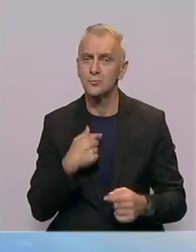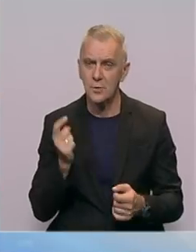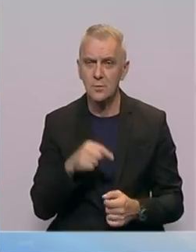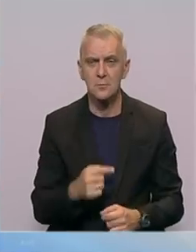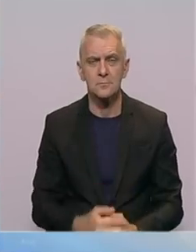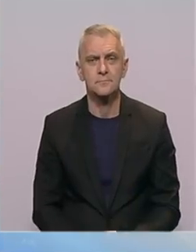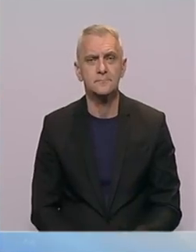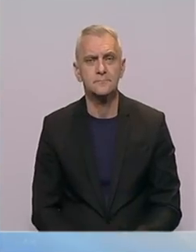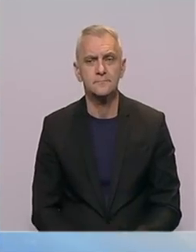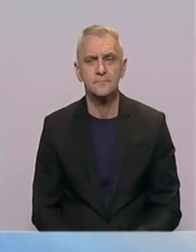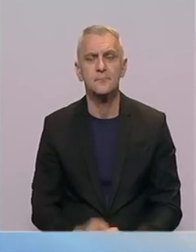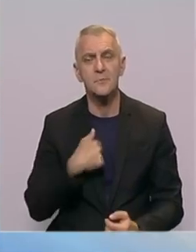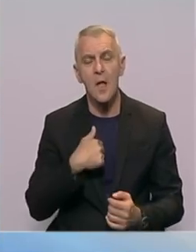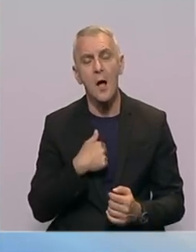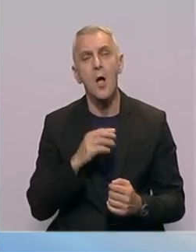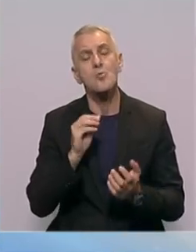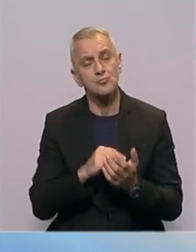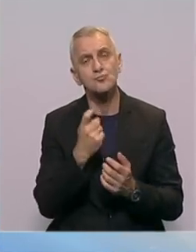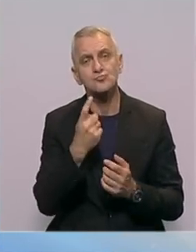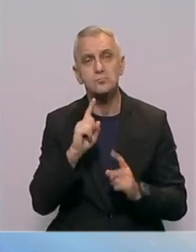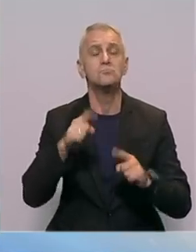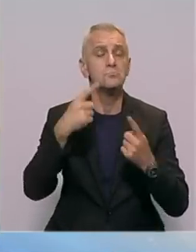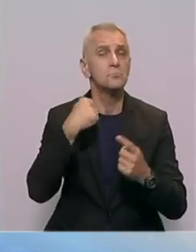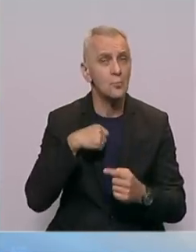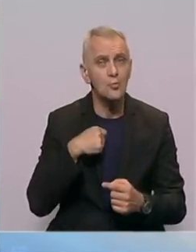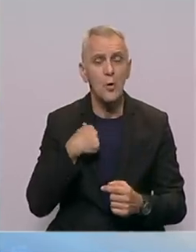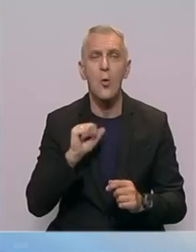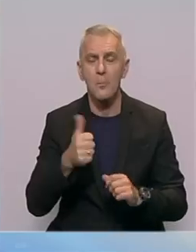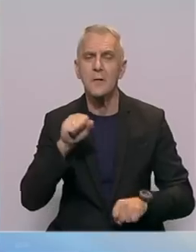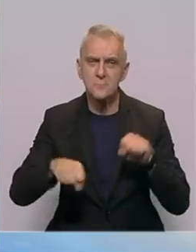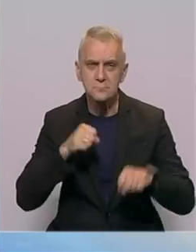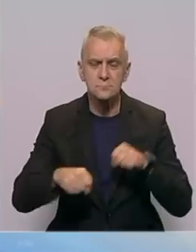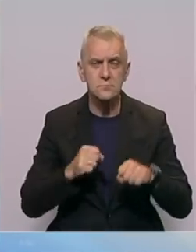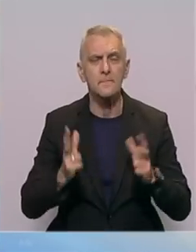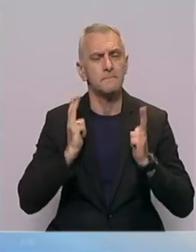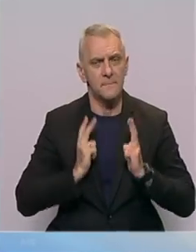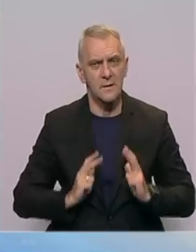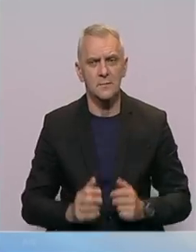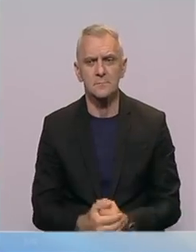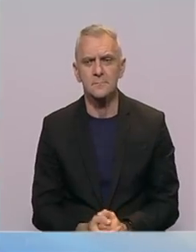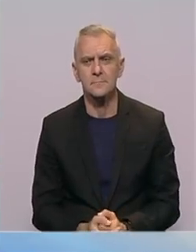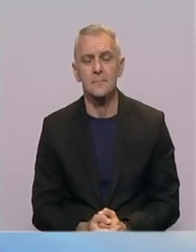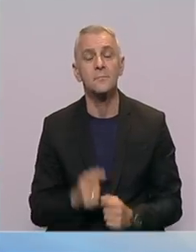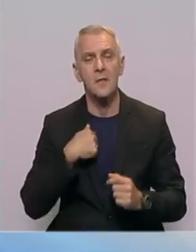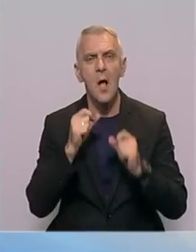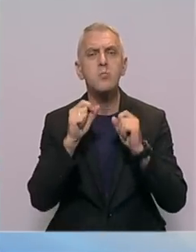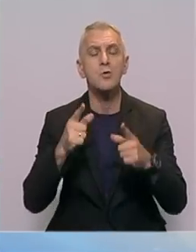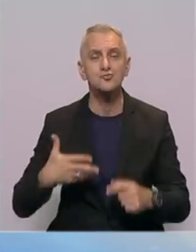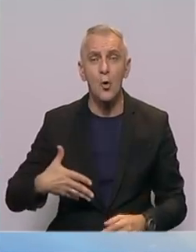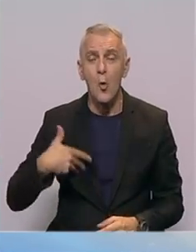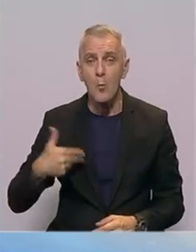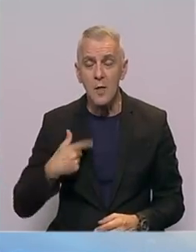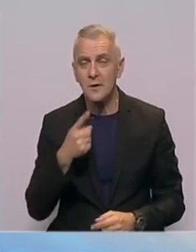nadu još da bi još koji maraton vozio, maratonira i svoju. Poručio bi omladini da